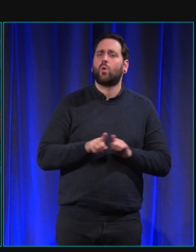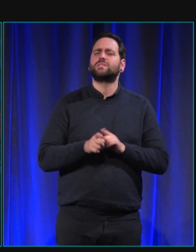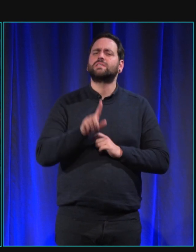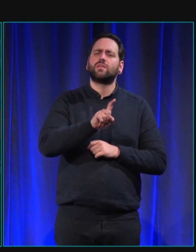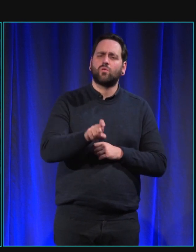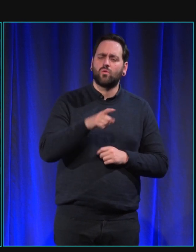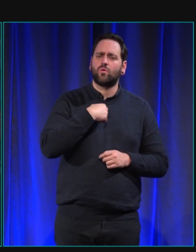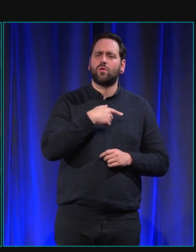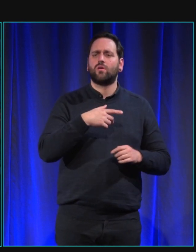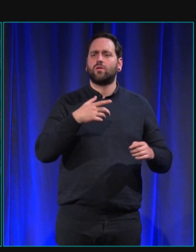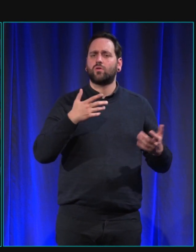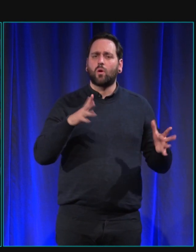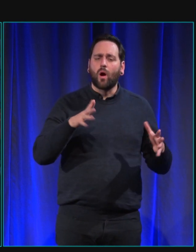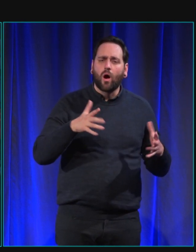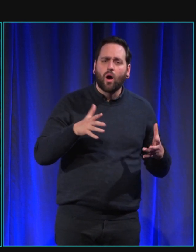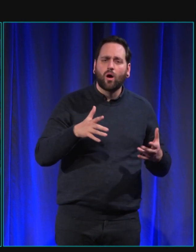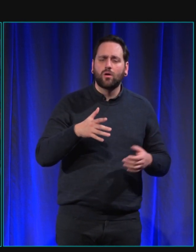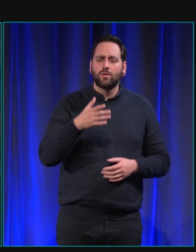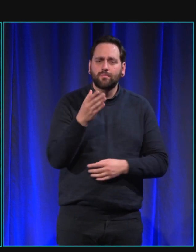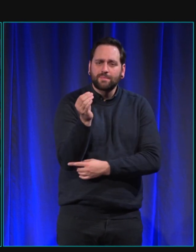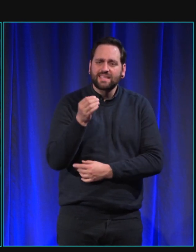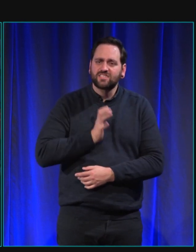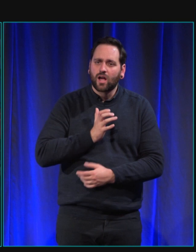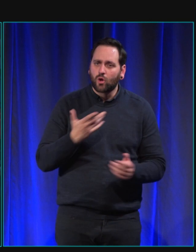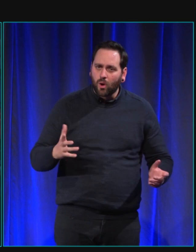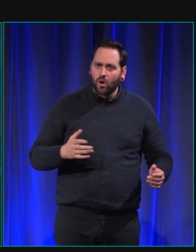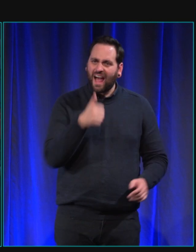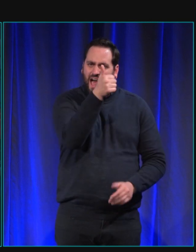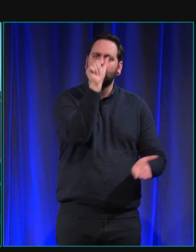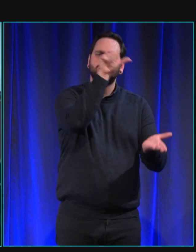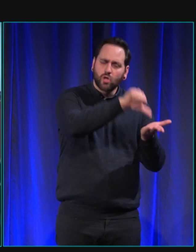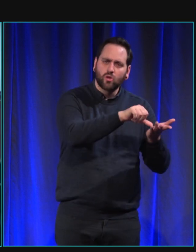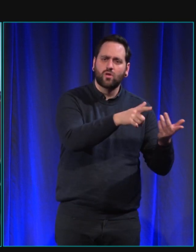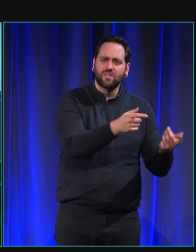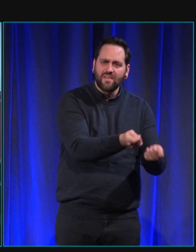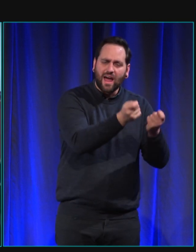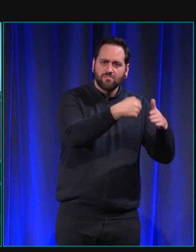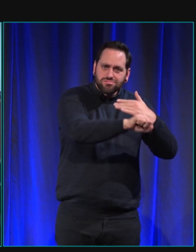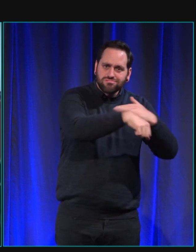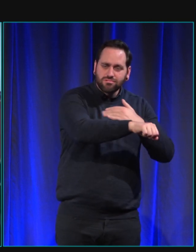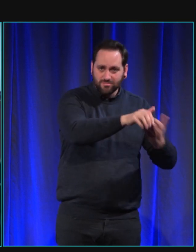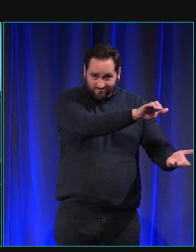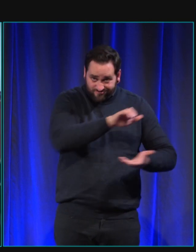vous avez la production des chiots ou plusieurs merci d'accord